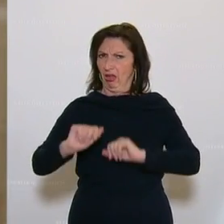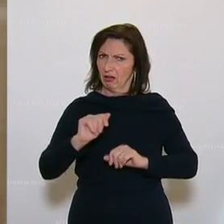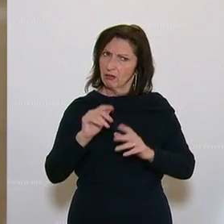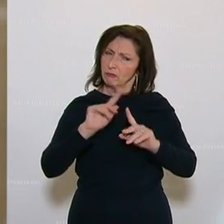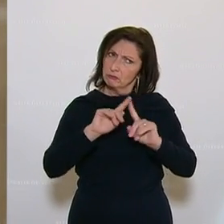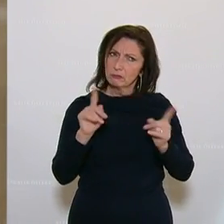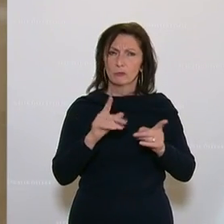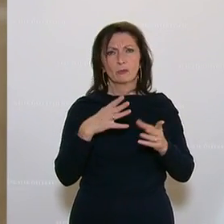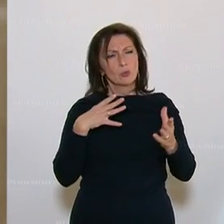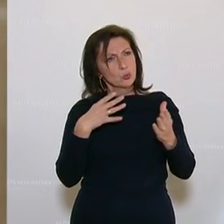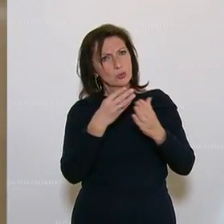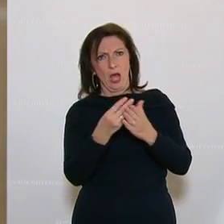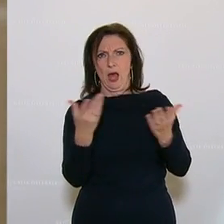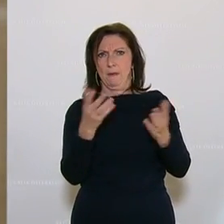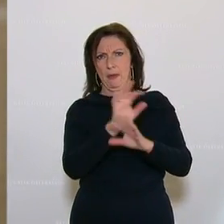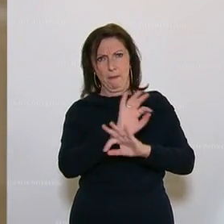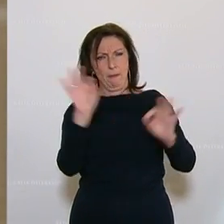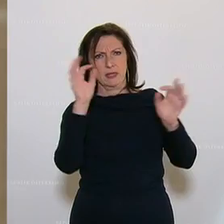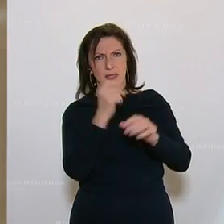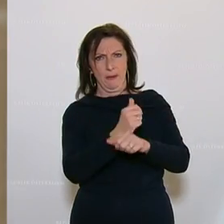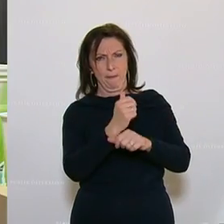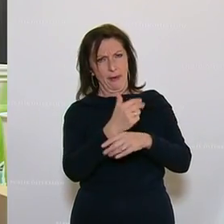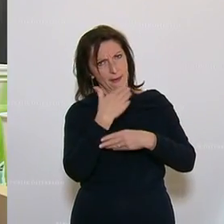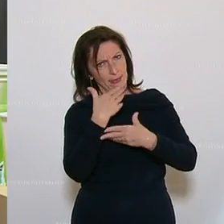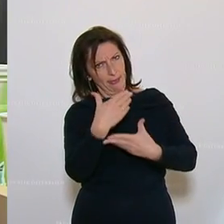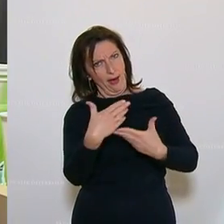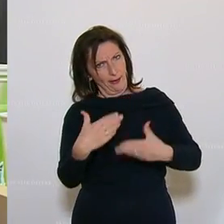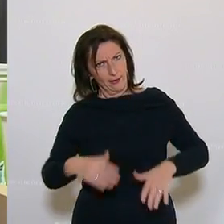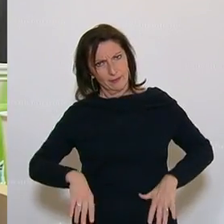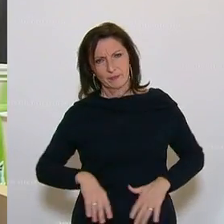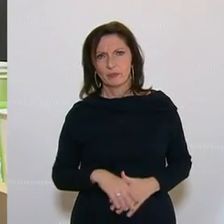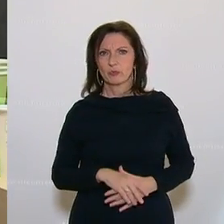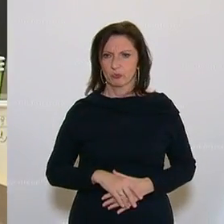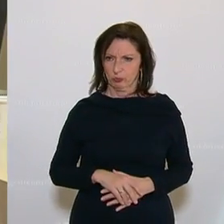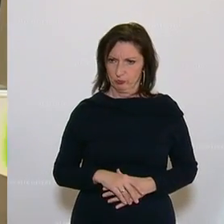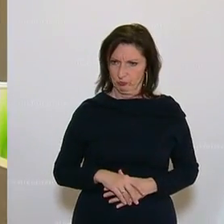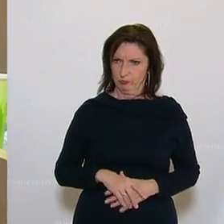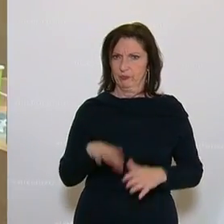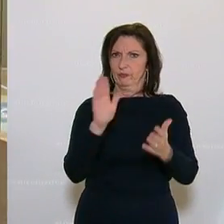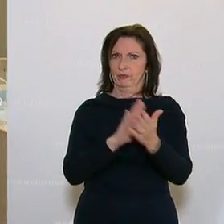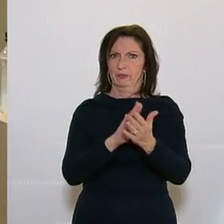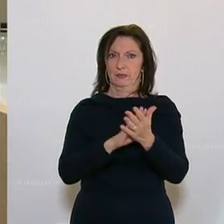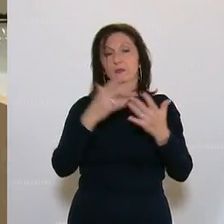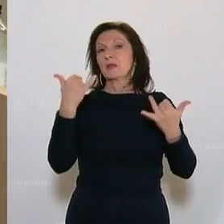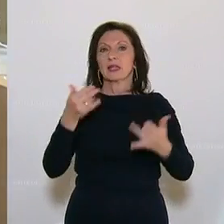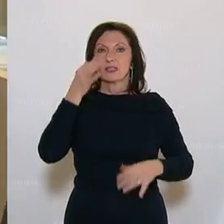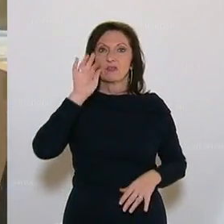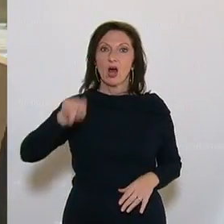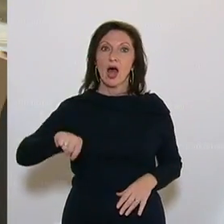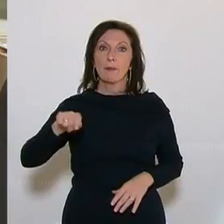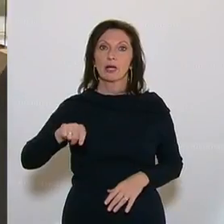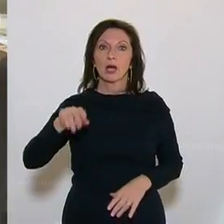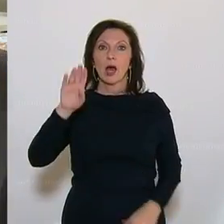diesbezüglich das Beste herauszuholen. Danke. So Martin Graf, er ist Wissenschaftssprecher im